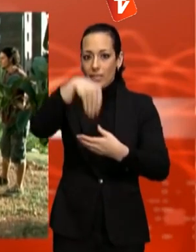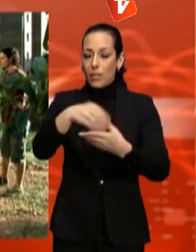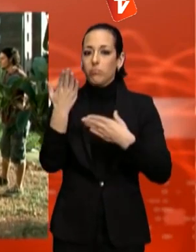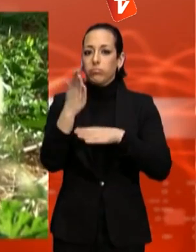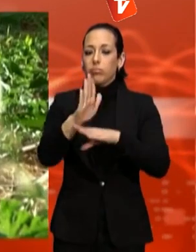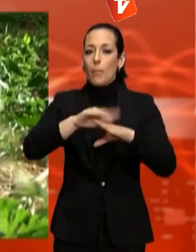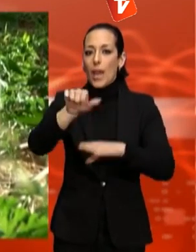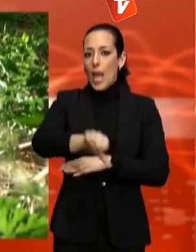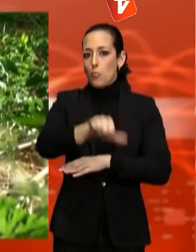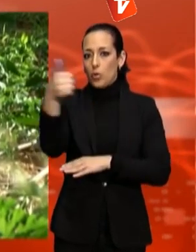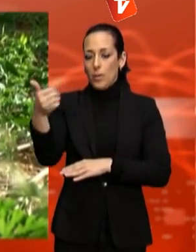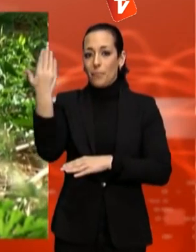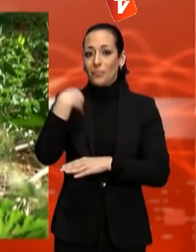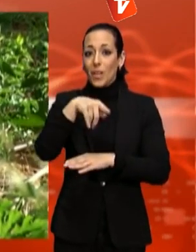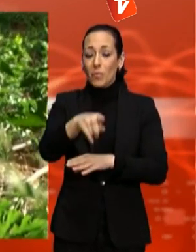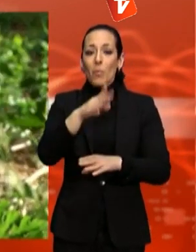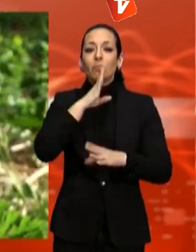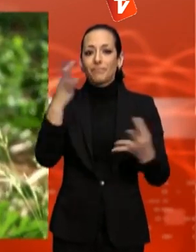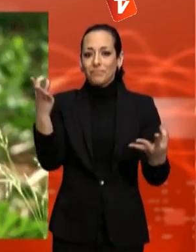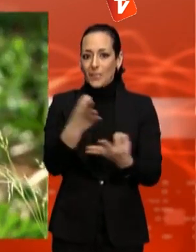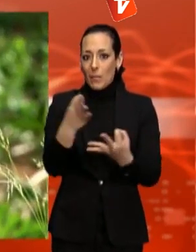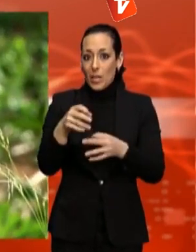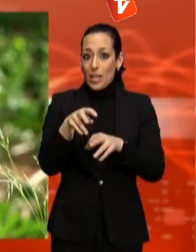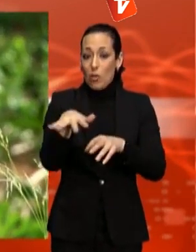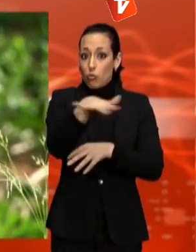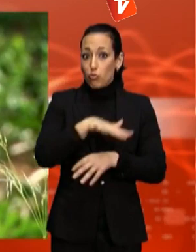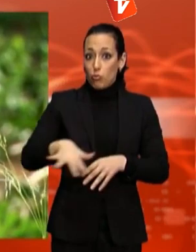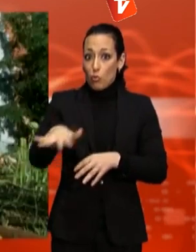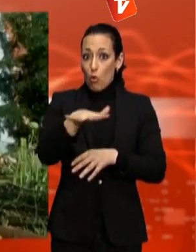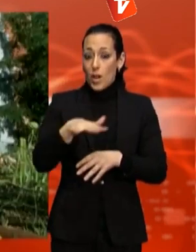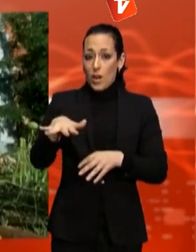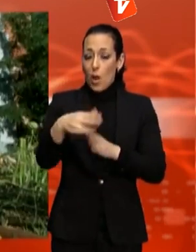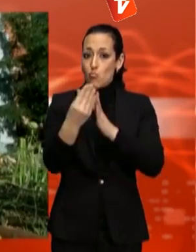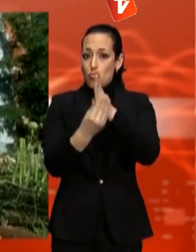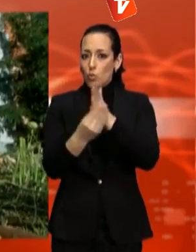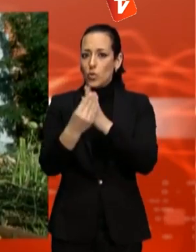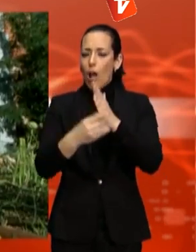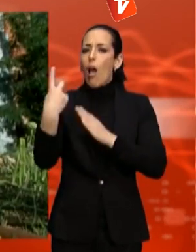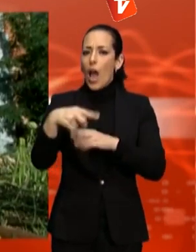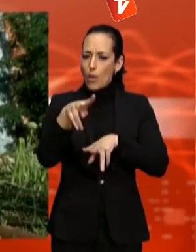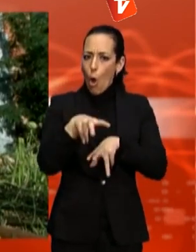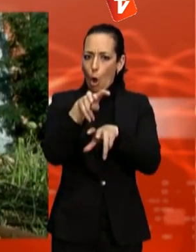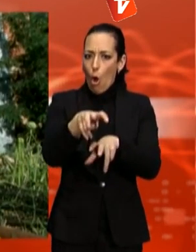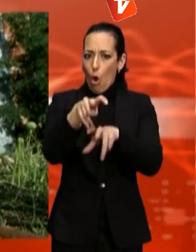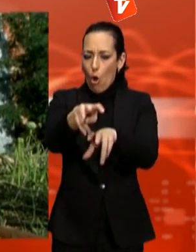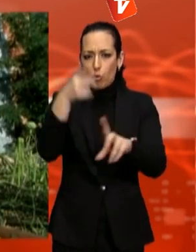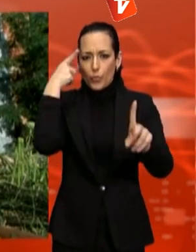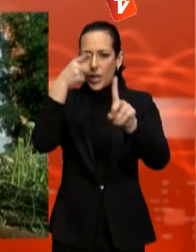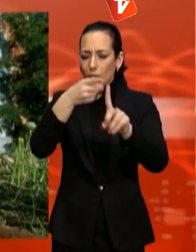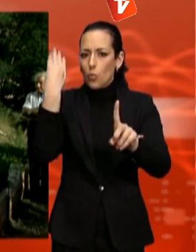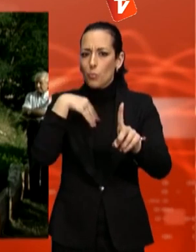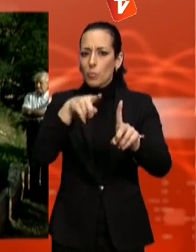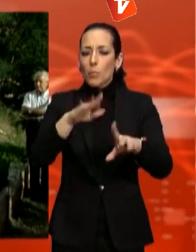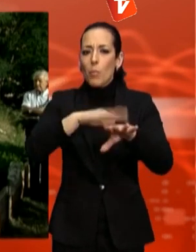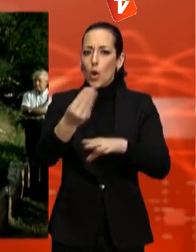Plantem-nos que conrea uns terrenys al carrer Montserrat des de fa dos anys per a'autoconsum. Per a una finalitat econòmica i més